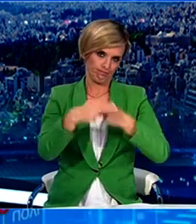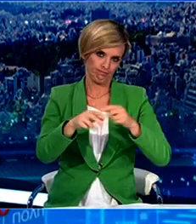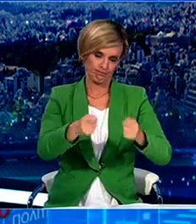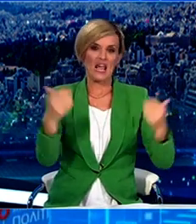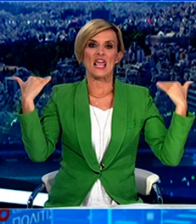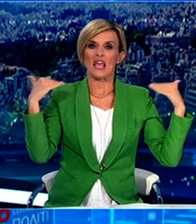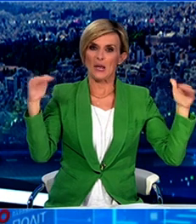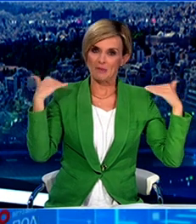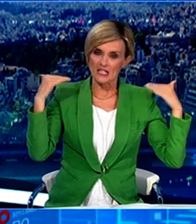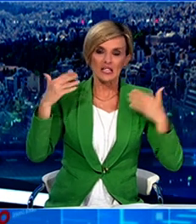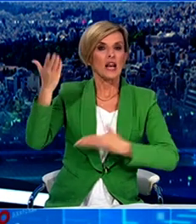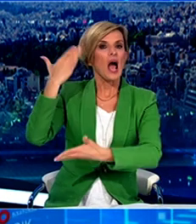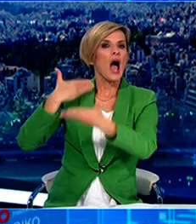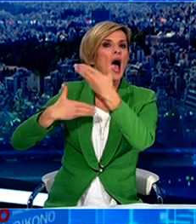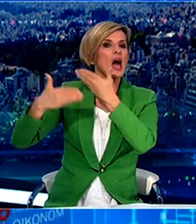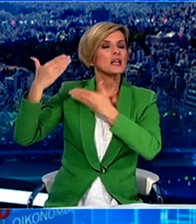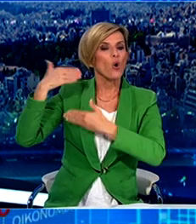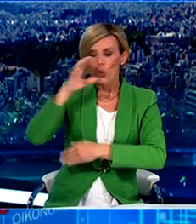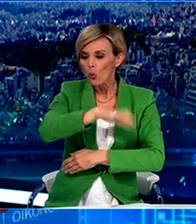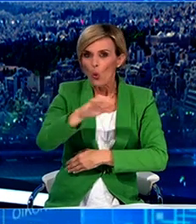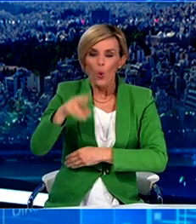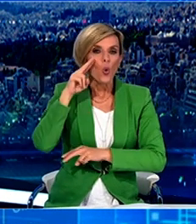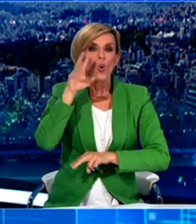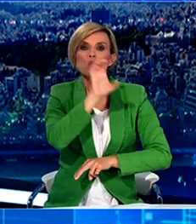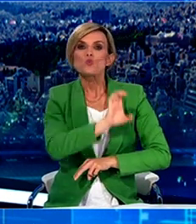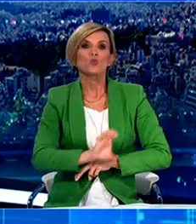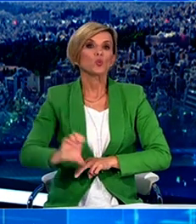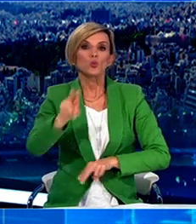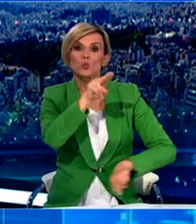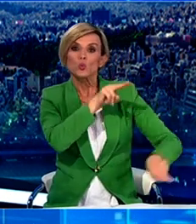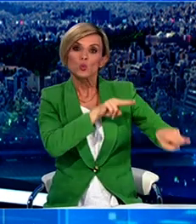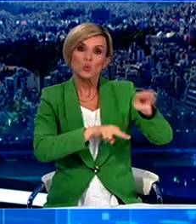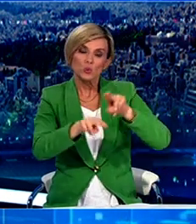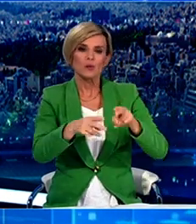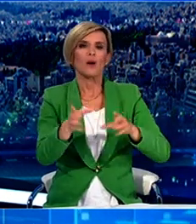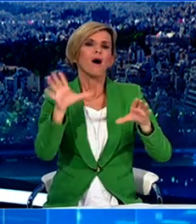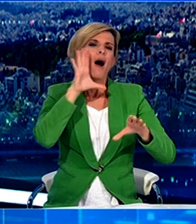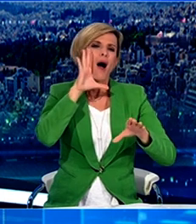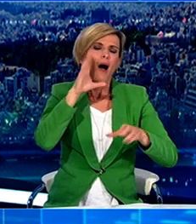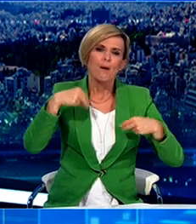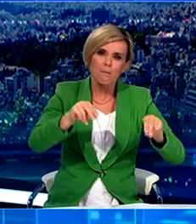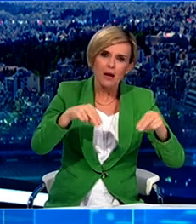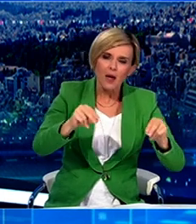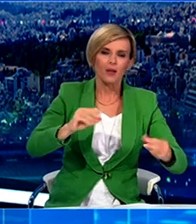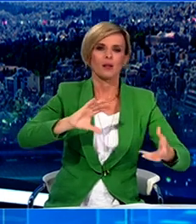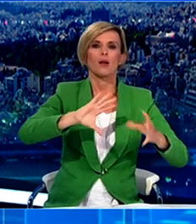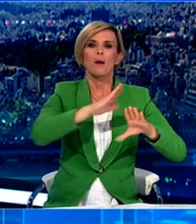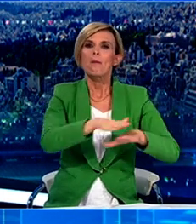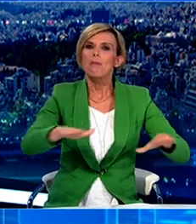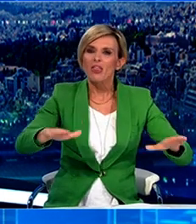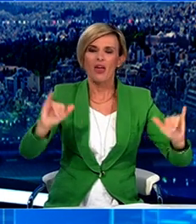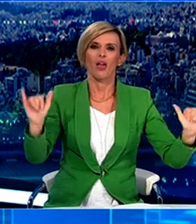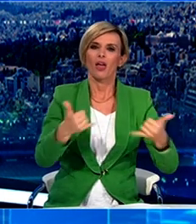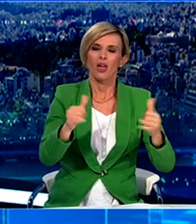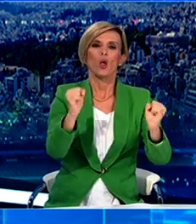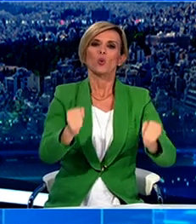γυμναστηρίων, αρχαιολογικών χώρων και μουσείων. Αναστολή λειτουργίας ισχύει και για τους εμποροπανήγυρης, για τις κυριακάτικες αγορές, τους παιδότοπους, παιδικές